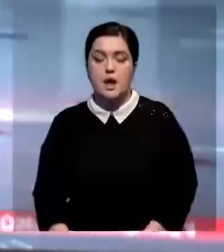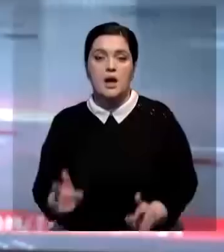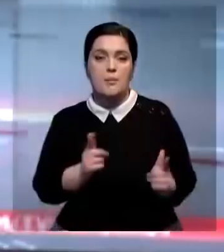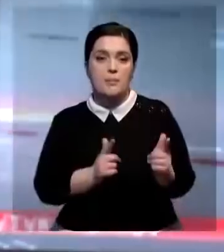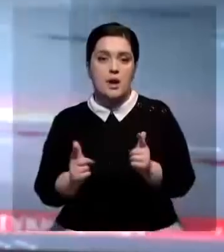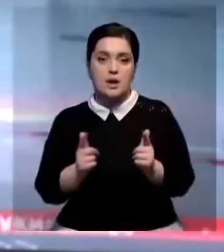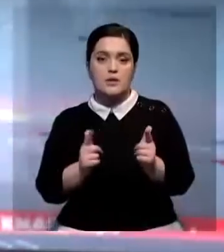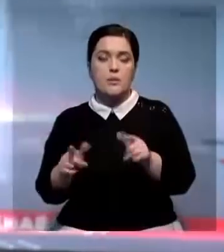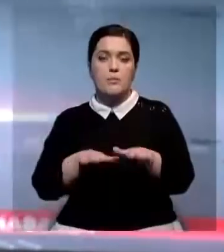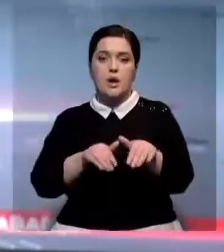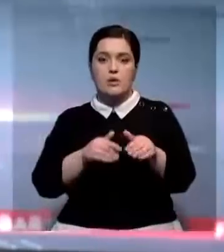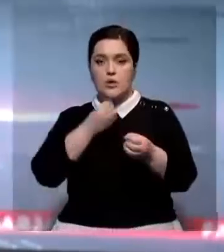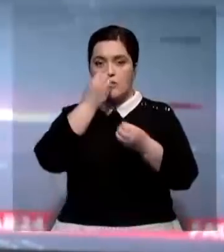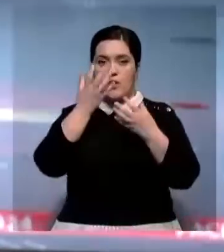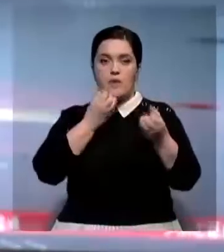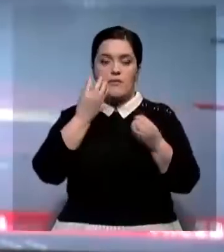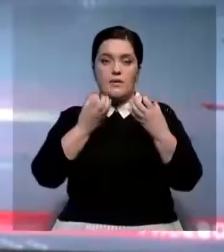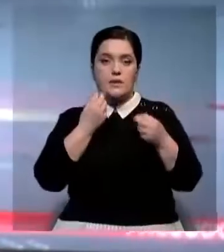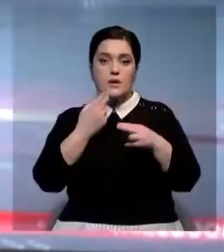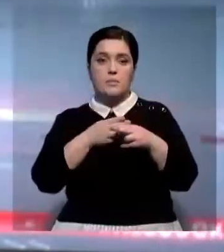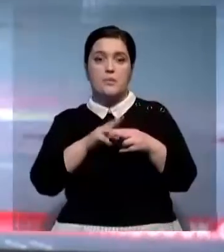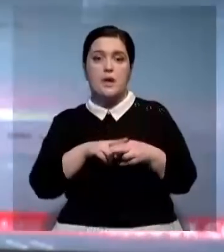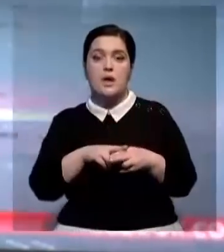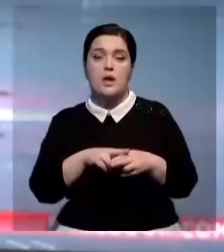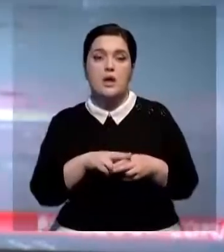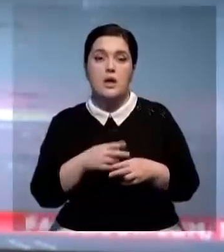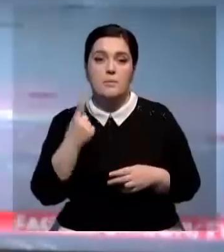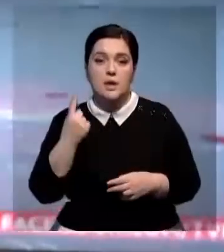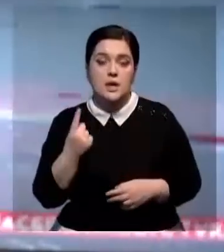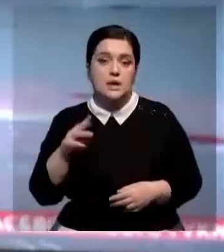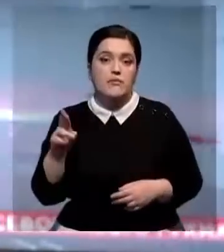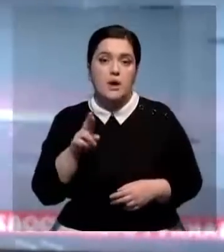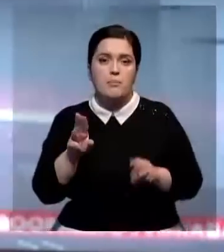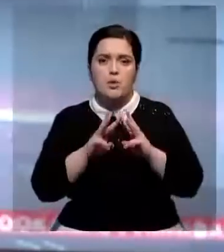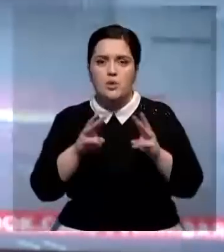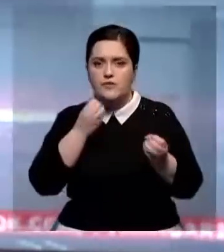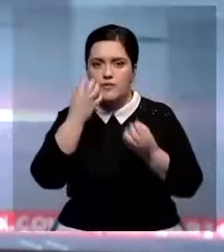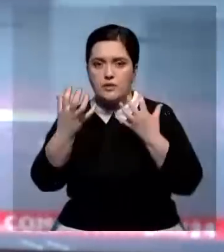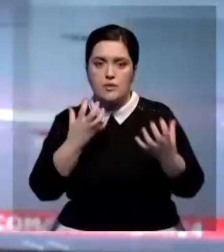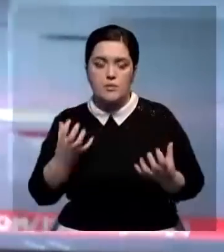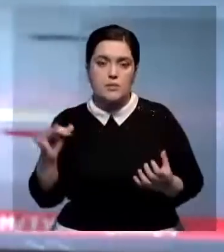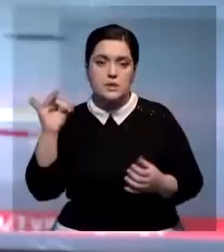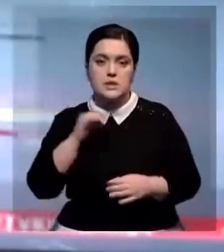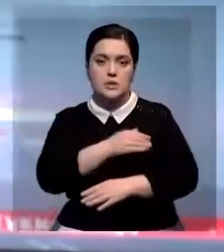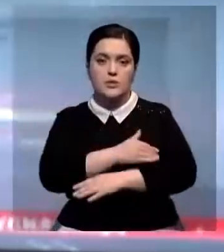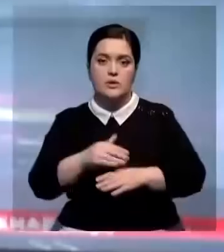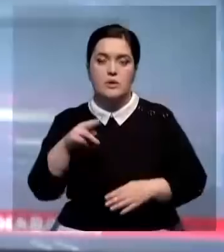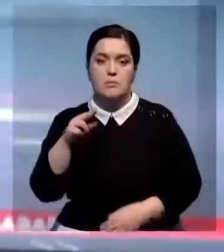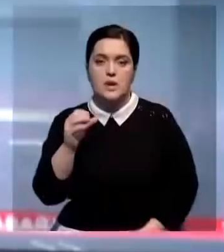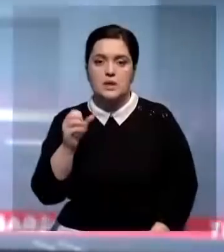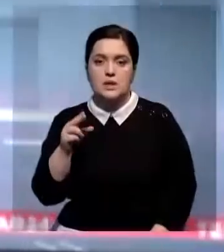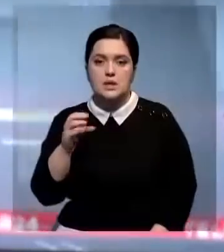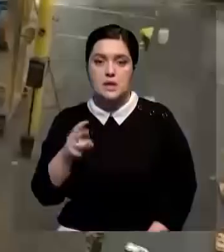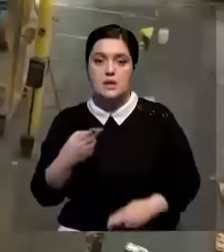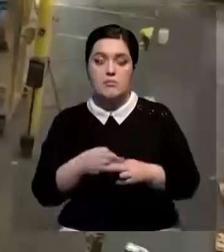Подготовка к традиционному параду роз в Калифорнии проходит в самом разгаре. 1 января миллионы цветов украсят исторические улицы